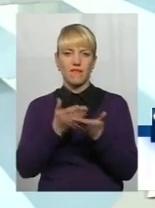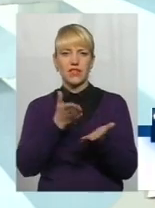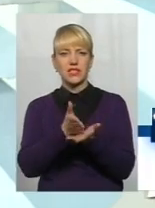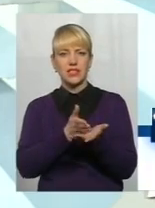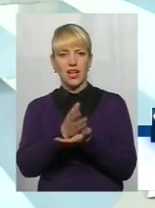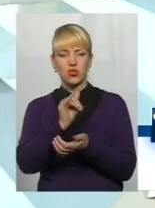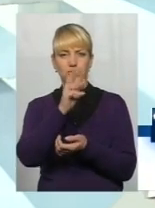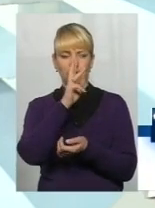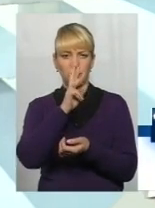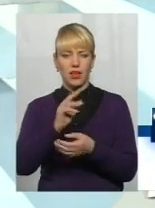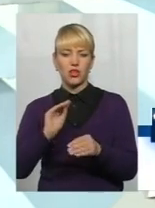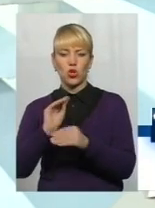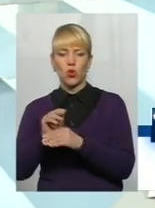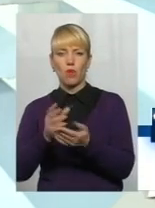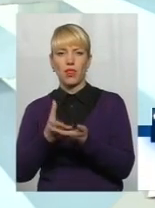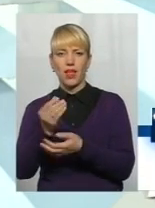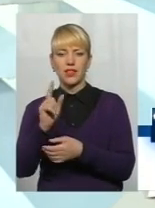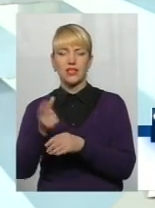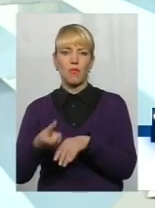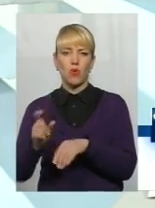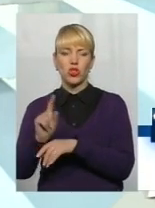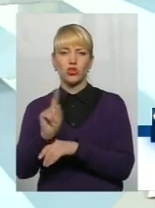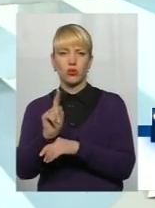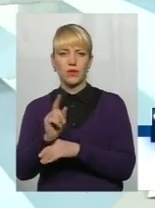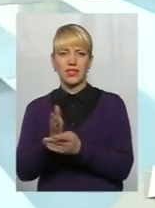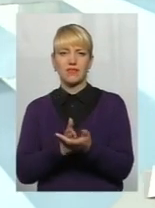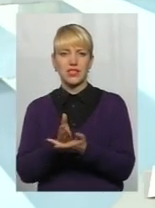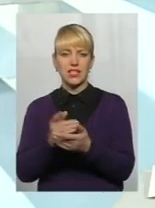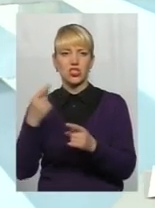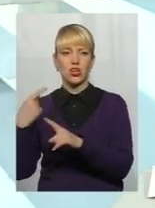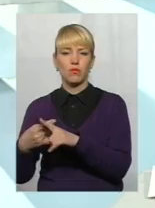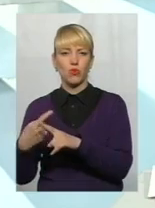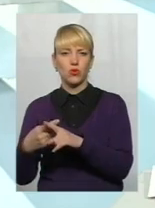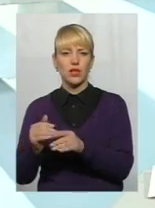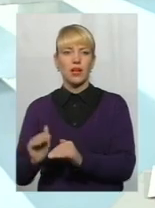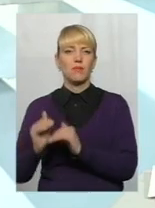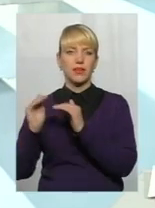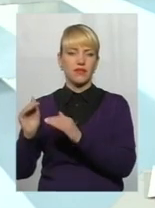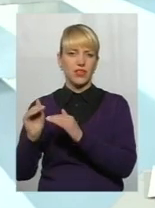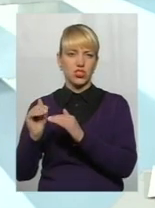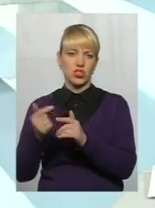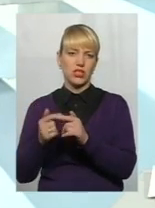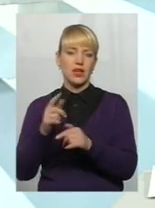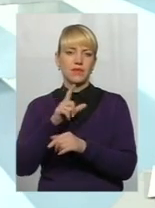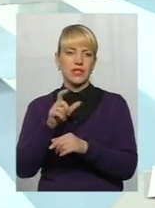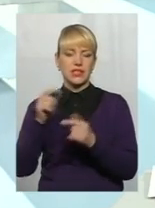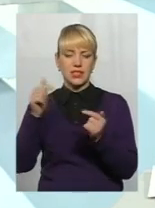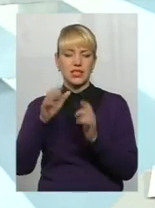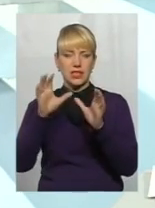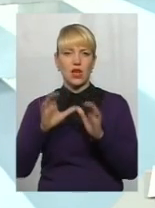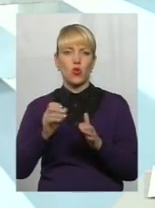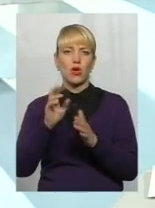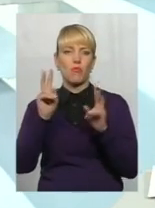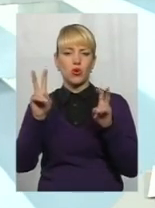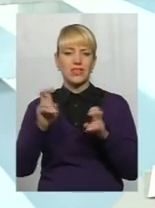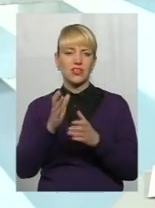заробітної плати, з доплати за понаднормативний стаж і плюс підвищення згідно закону про статус ветеранів